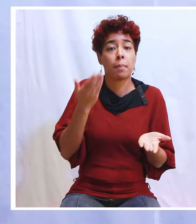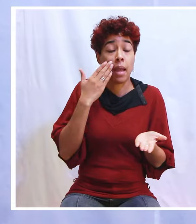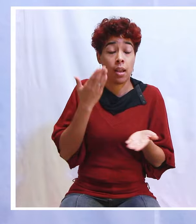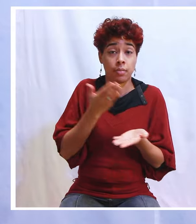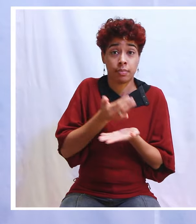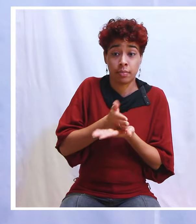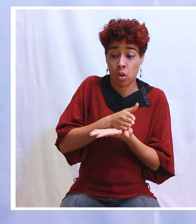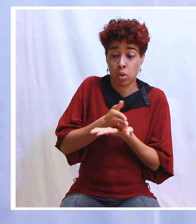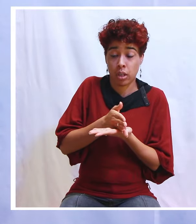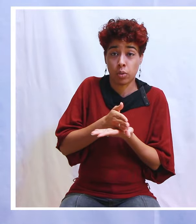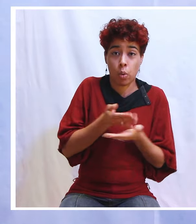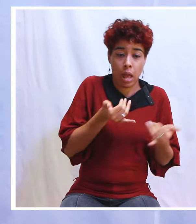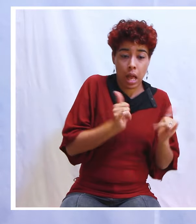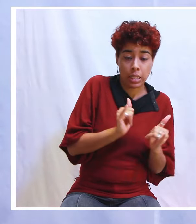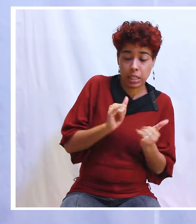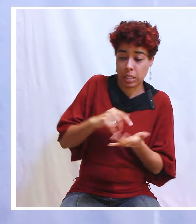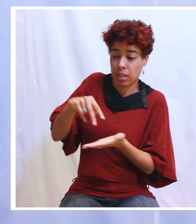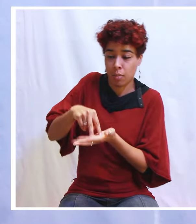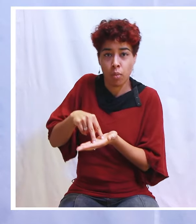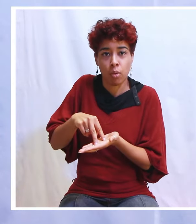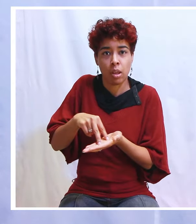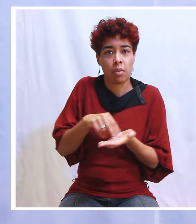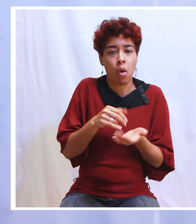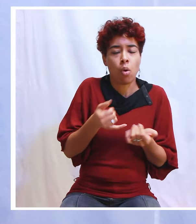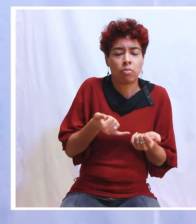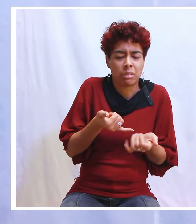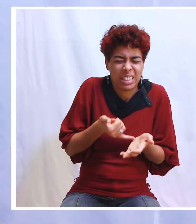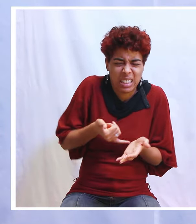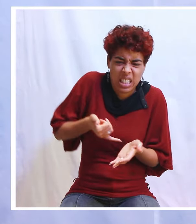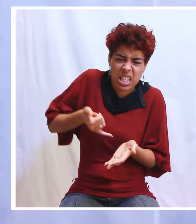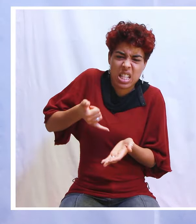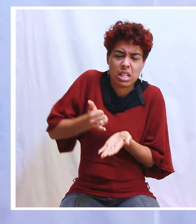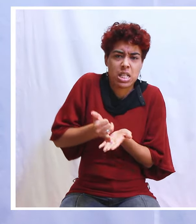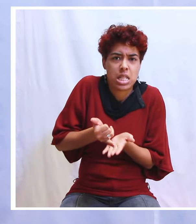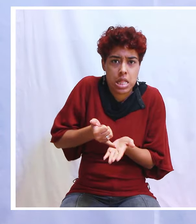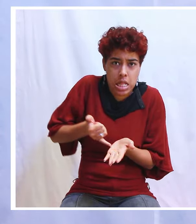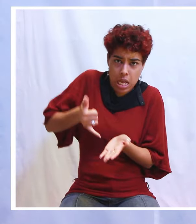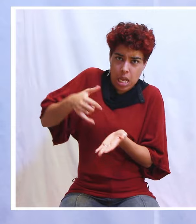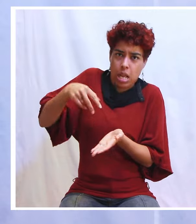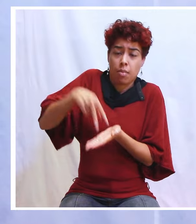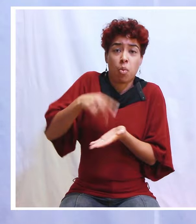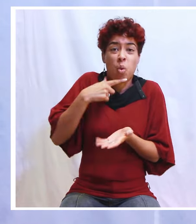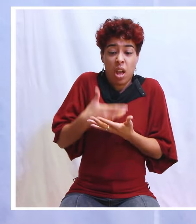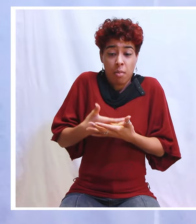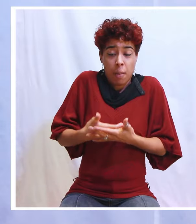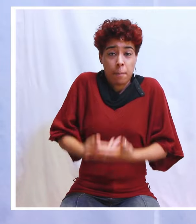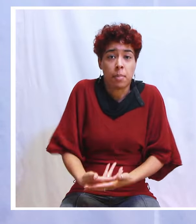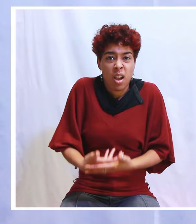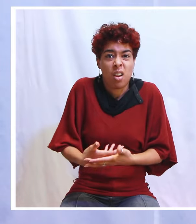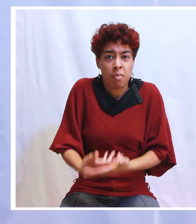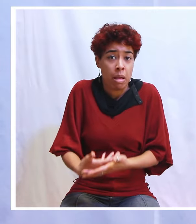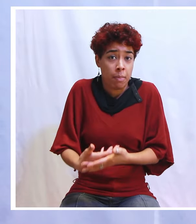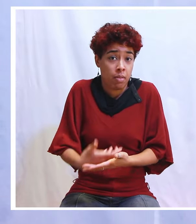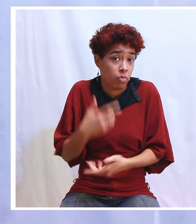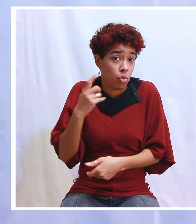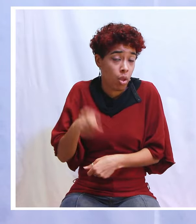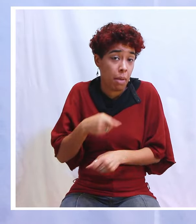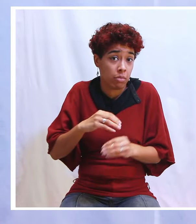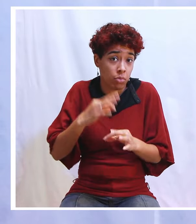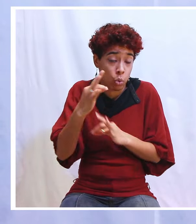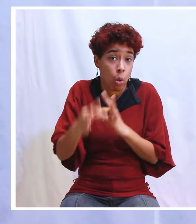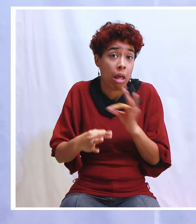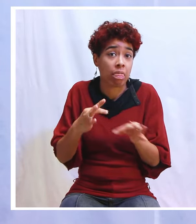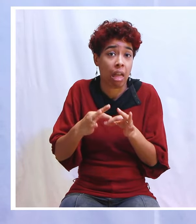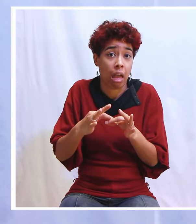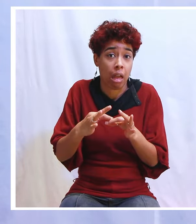les deux positions, il faut faire des efforts. Pourquoi ? Parce qu'il une force d'apesanteur qui est naturelle sur cette terre, où